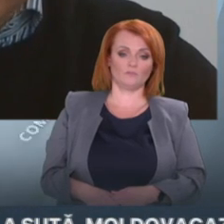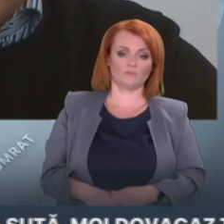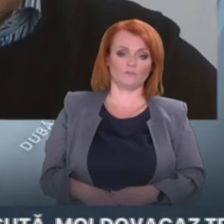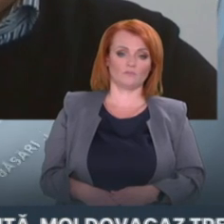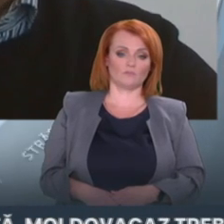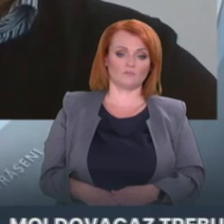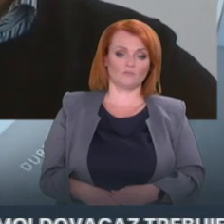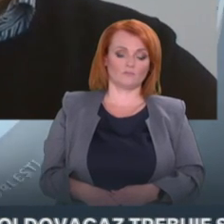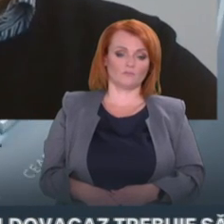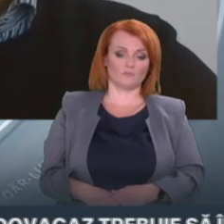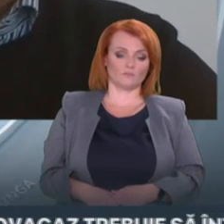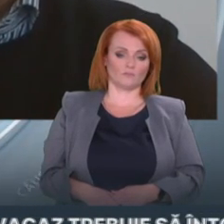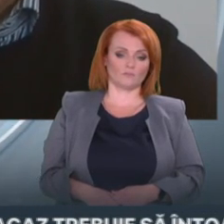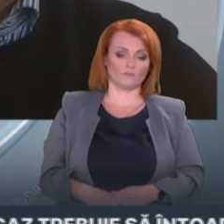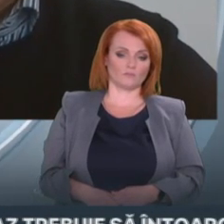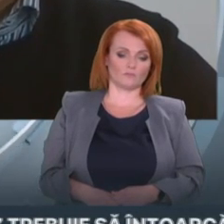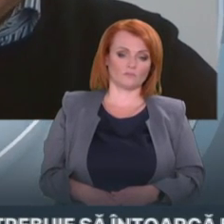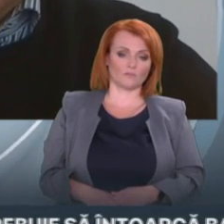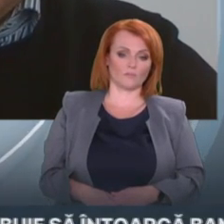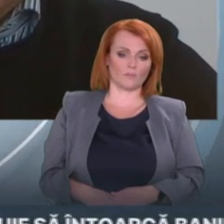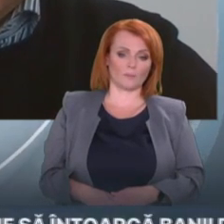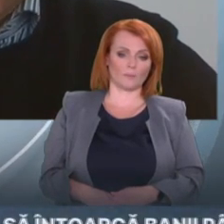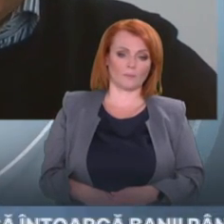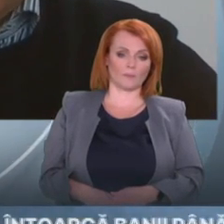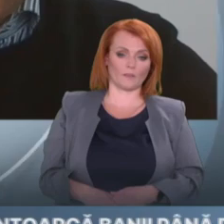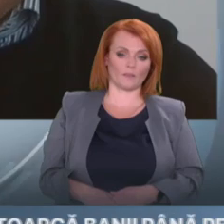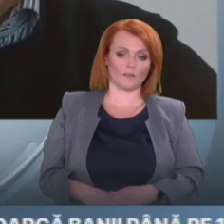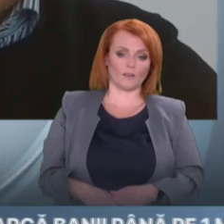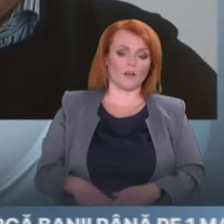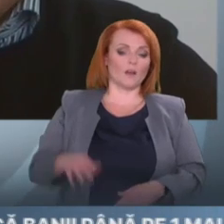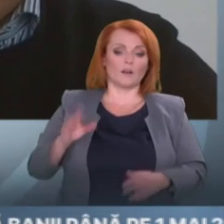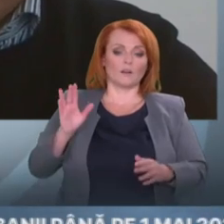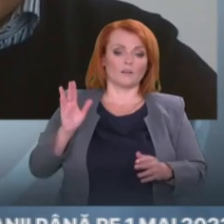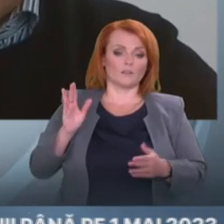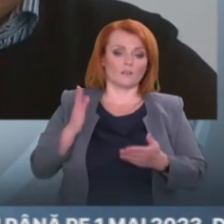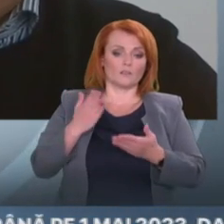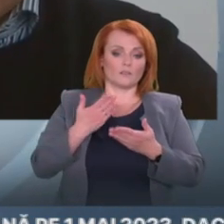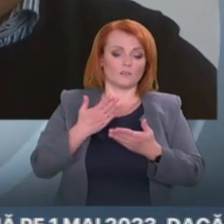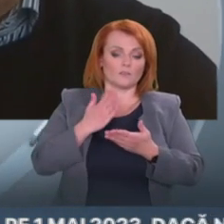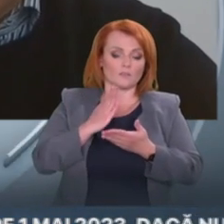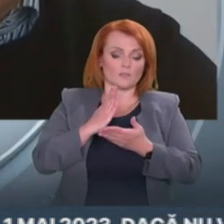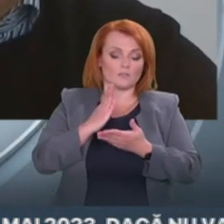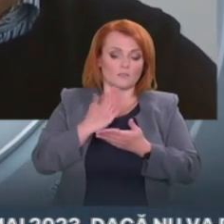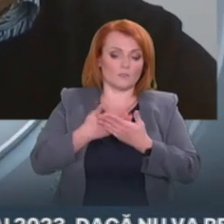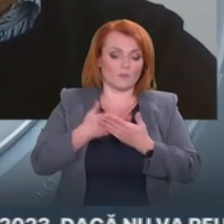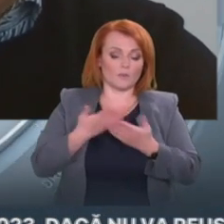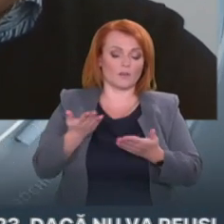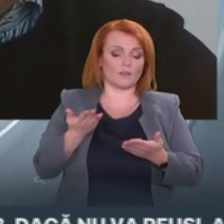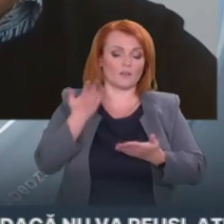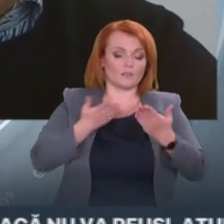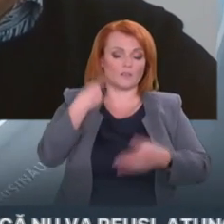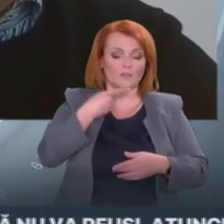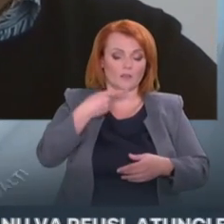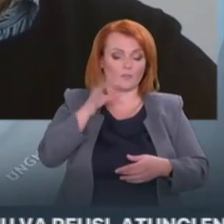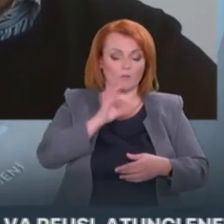naturale care nu este achitată de către raiunile de este a Republicii Moldova. Și atunci, în aceste